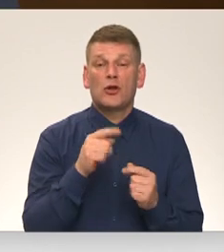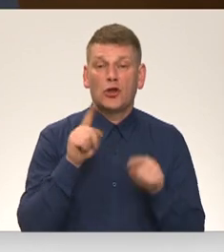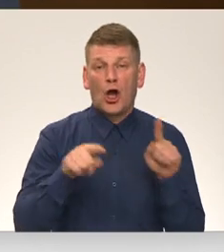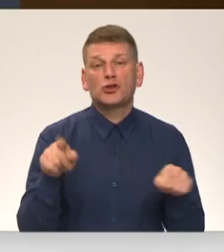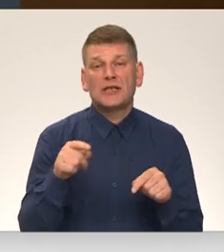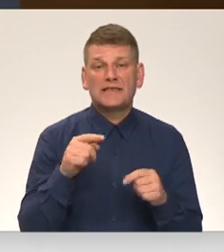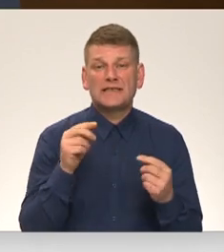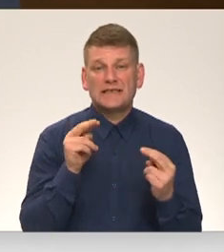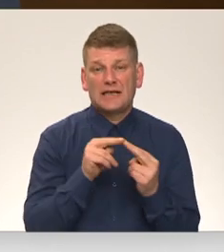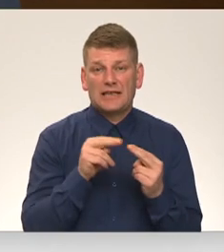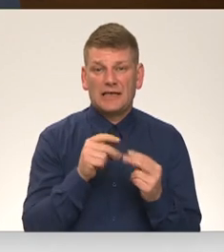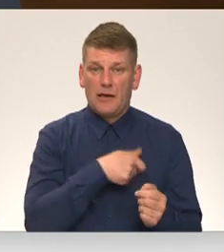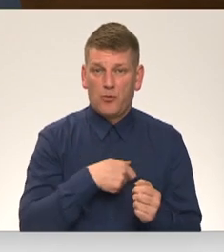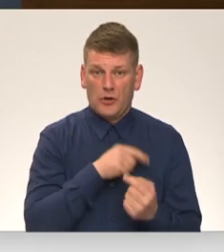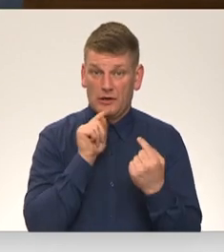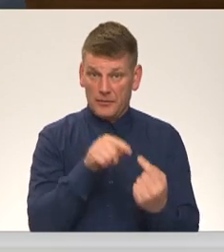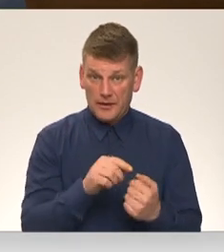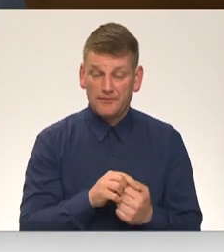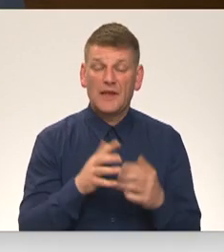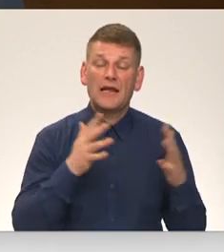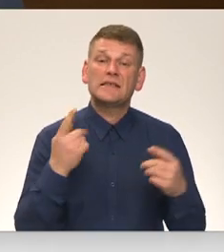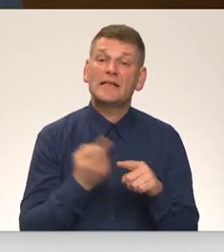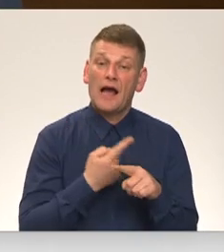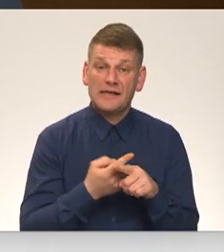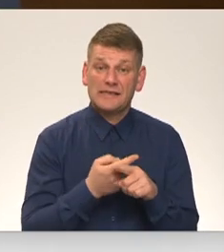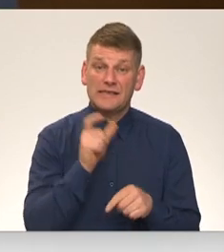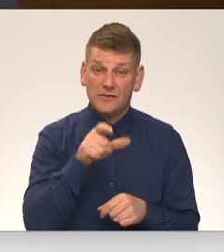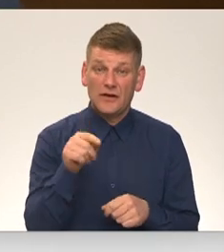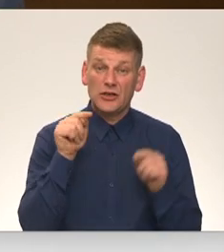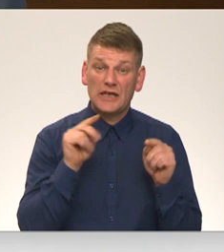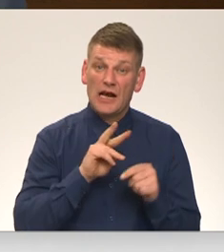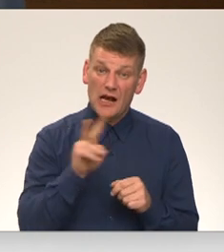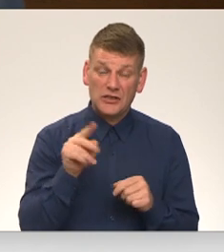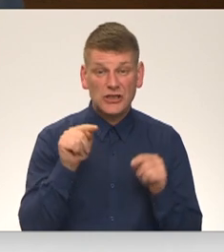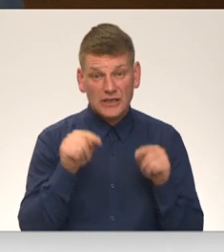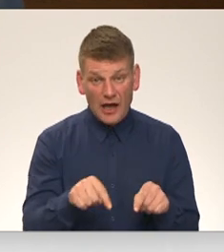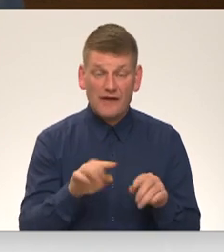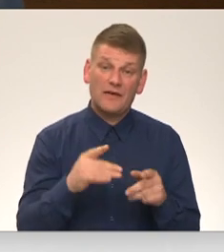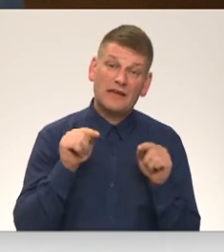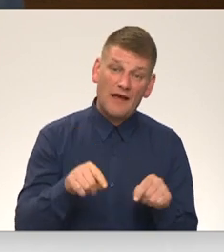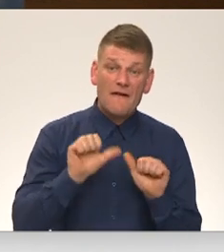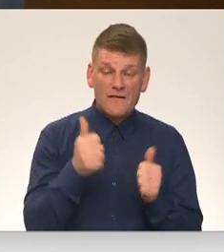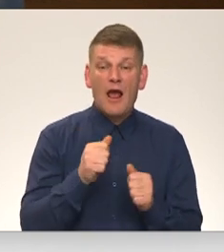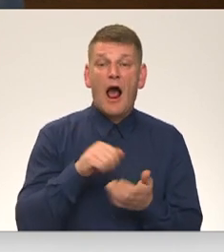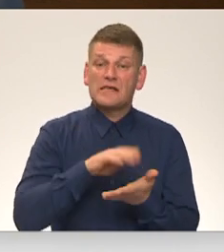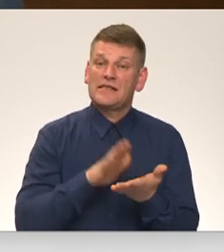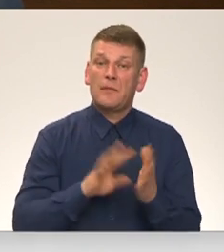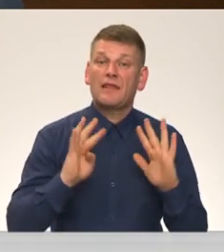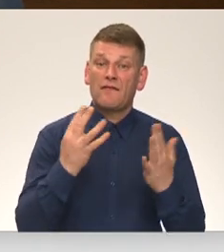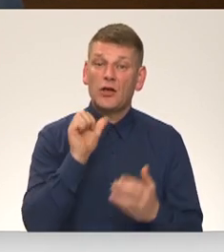Lielu skaits cilvēku, kas šā vai tā veidā atzīmē 9. māju,